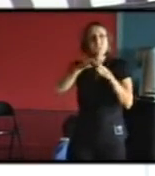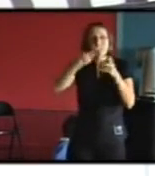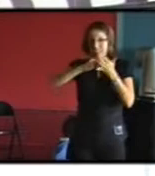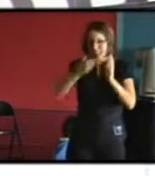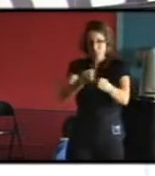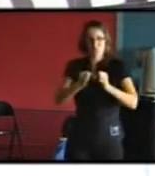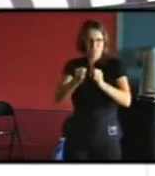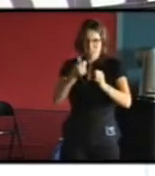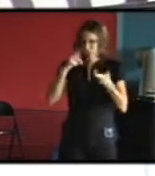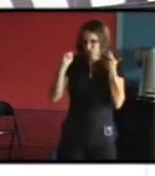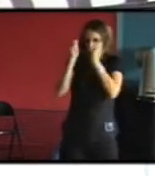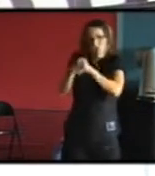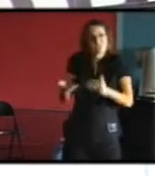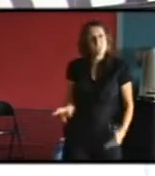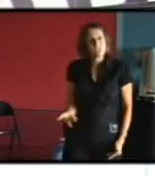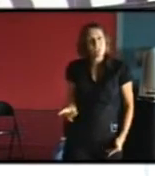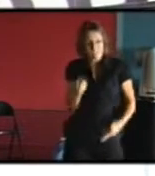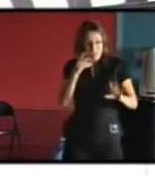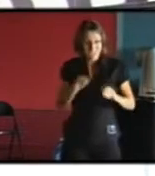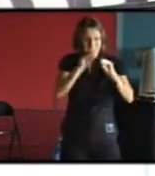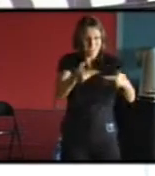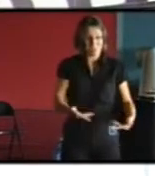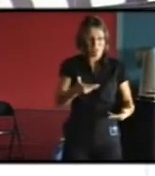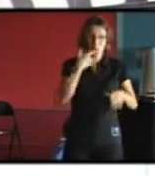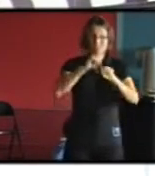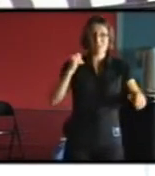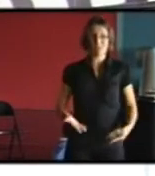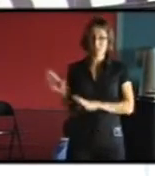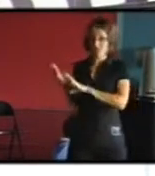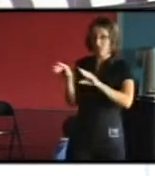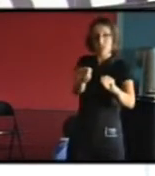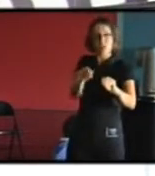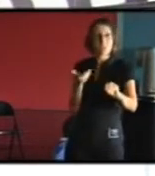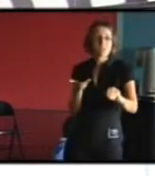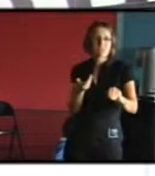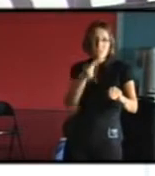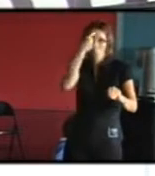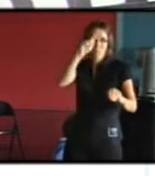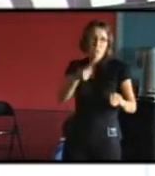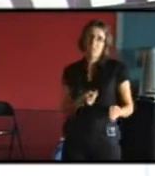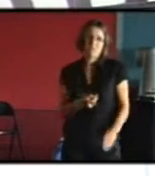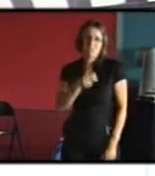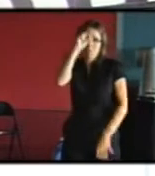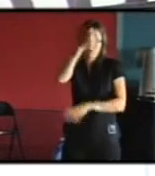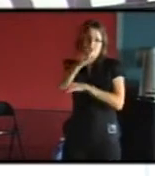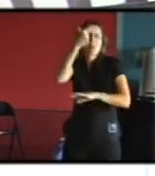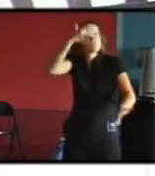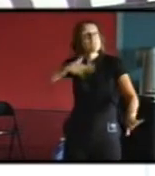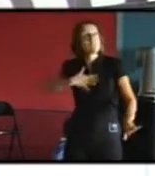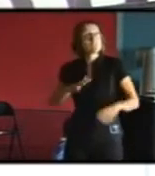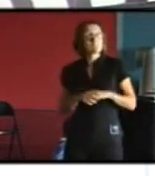menuiserie tout ça s'est changé est-ce que ça a du sens moi je ne suis pas complètement totalement persuadée